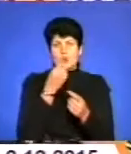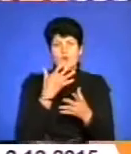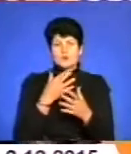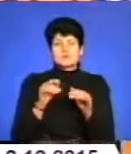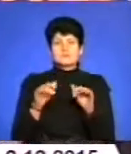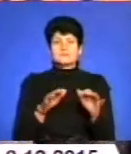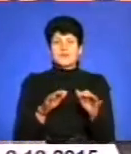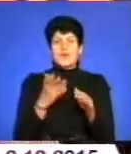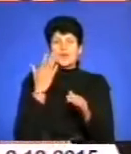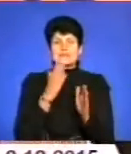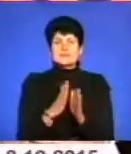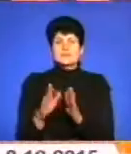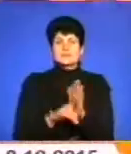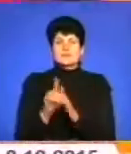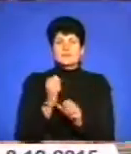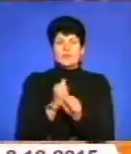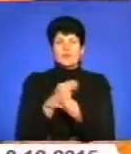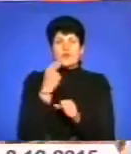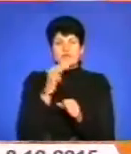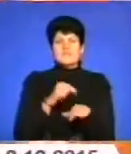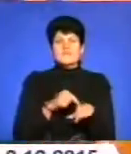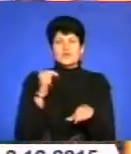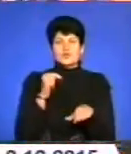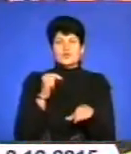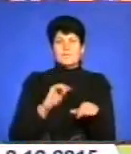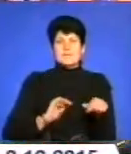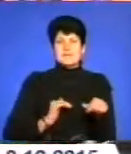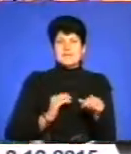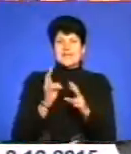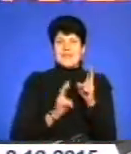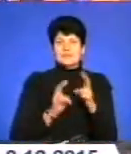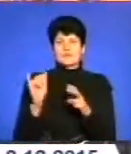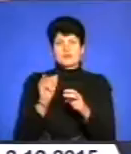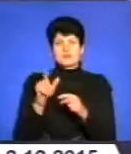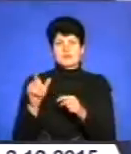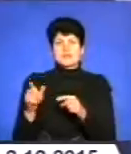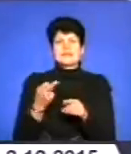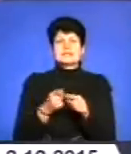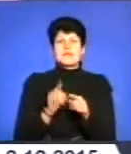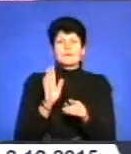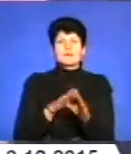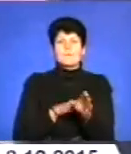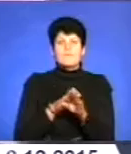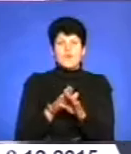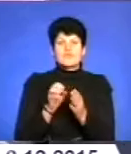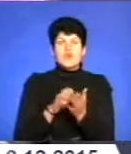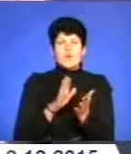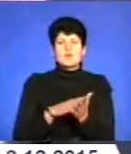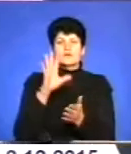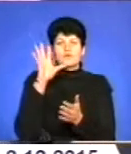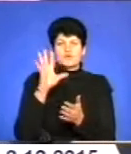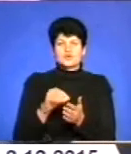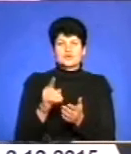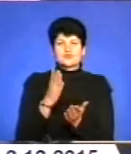Коли система запрацює, поліпшення відчують і пасажири, і підприємство. Це буде повний облік всього, що робиться на